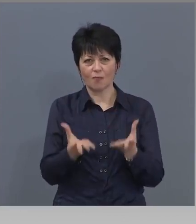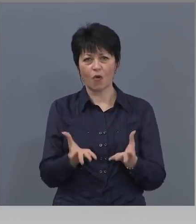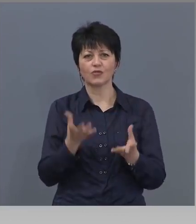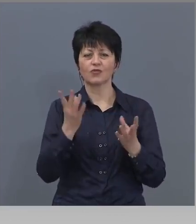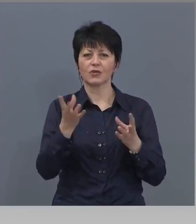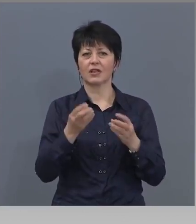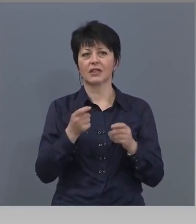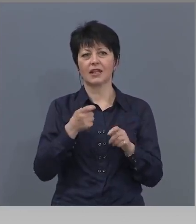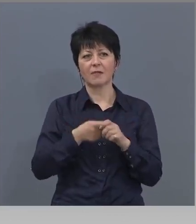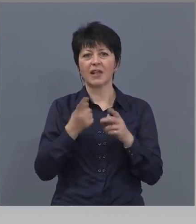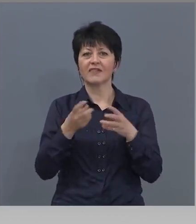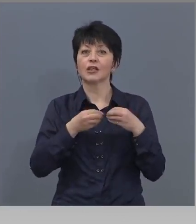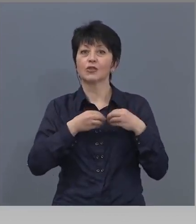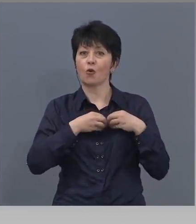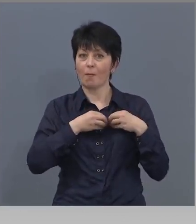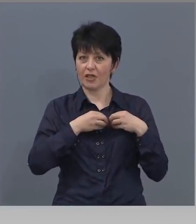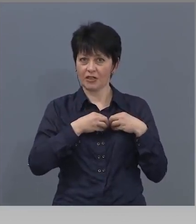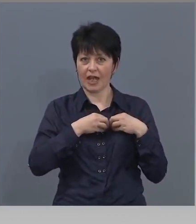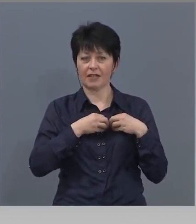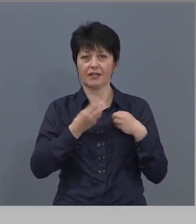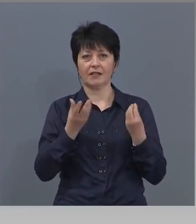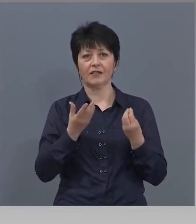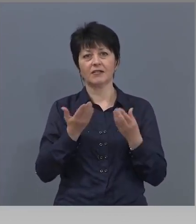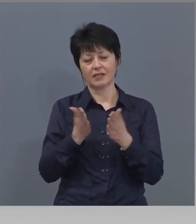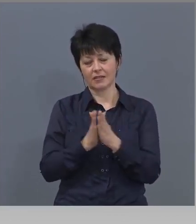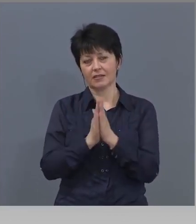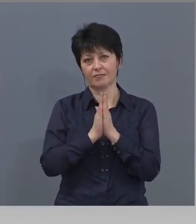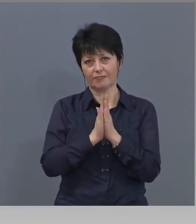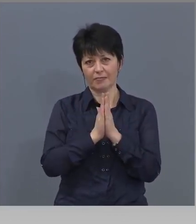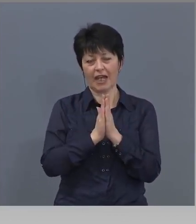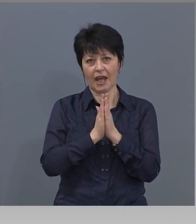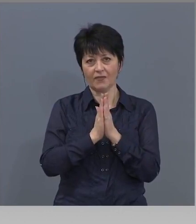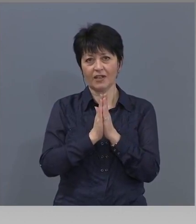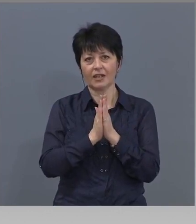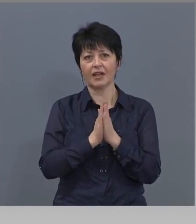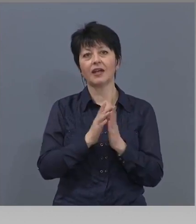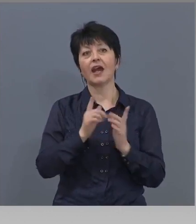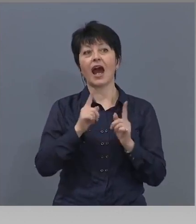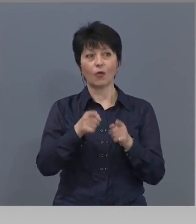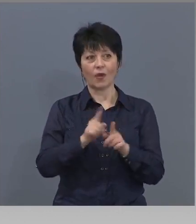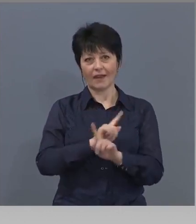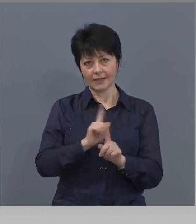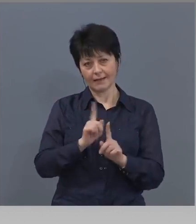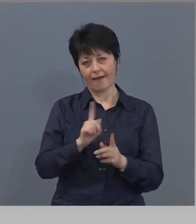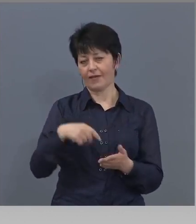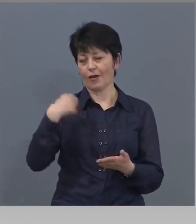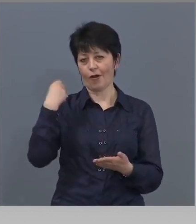убеждение и с прикамване, там, където не става, и с глоби естество.